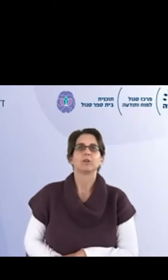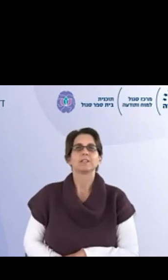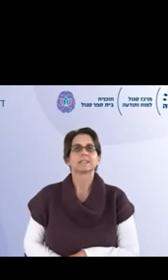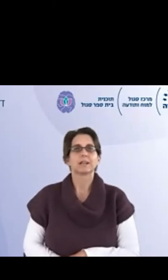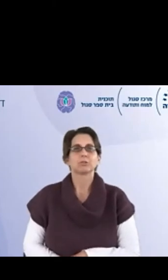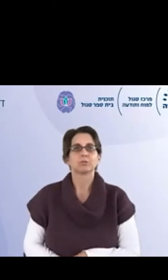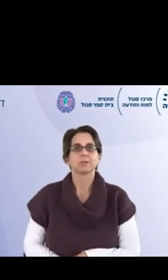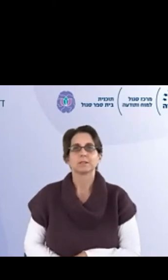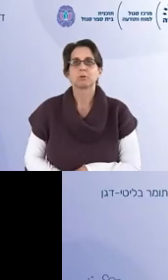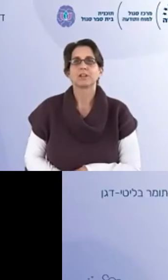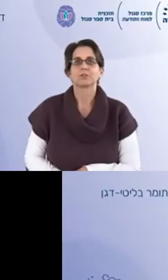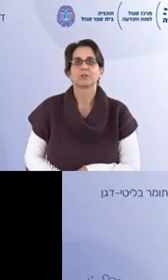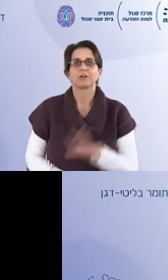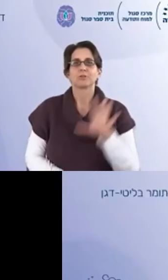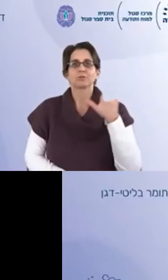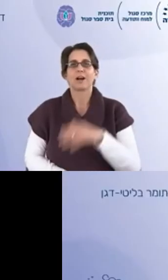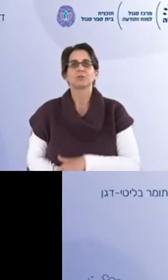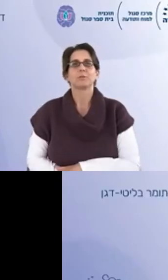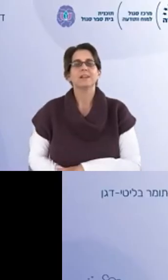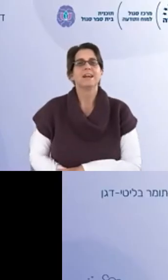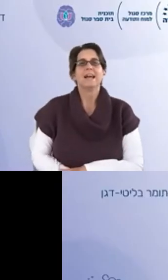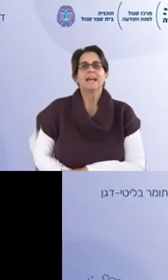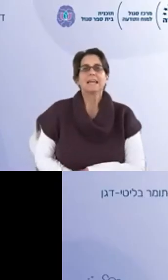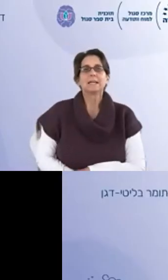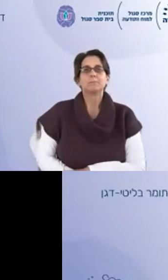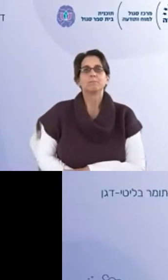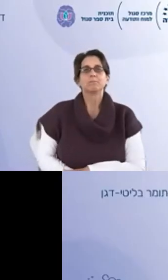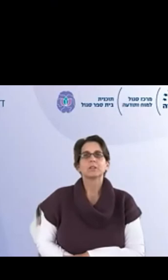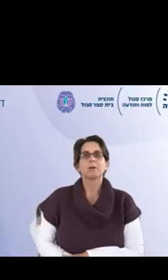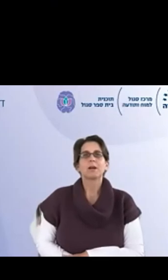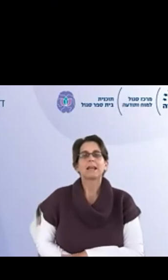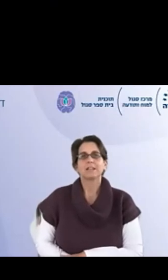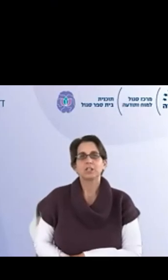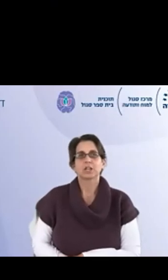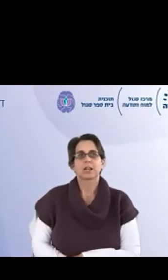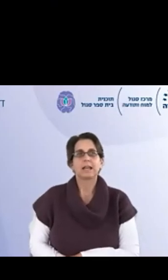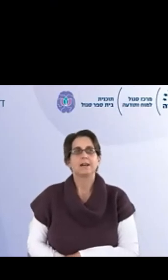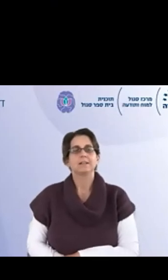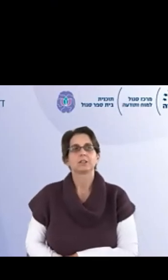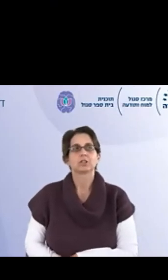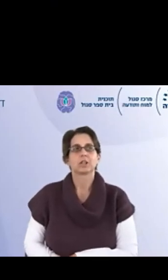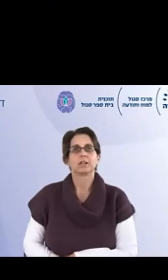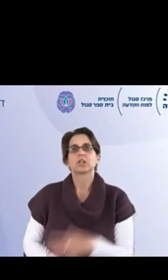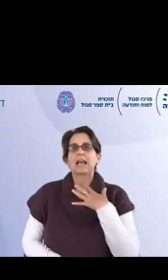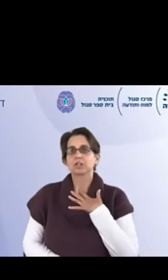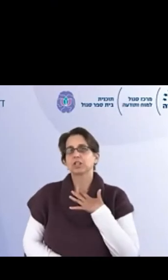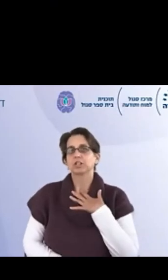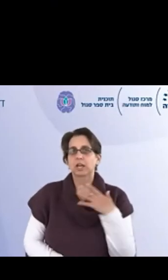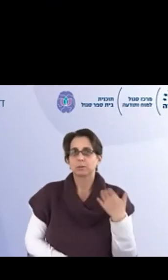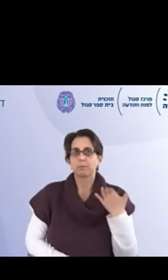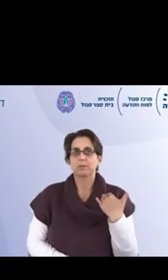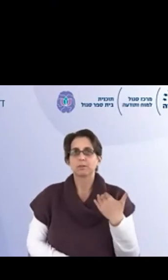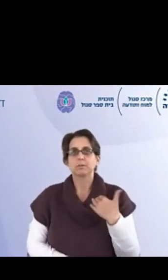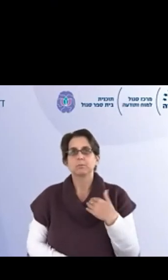רגע, לא נסתדר לי אותו בספוטליי כשאני אוכל לראות אותו היי תומר תומר, עליך יש לי שאלה שהיא שאלה